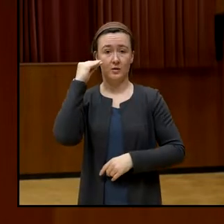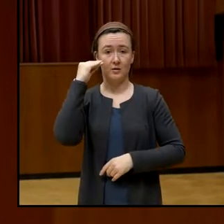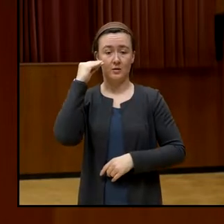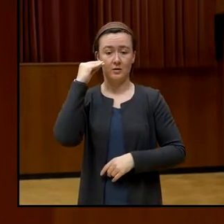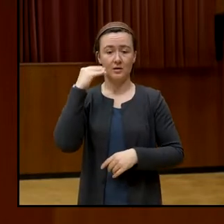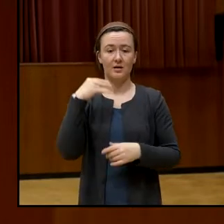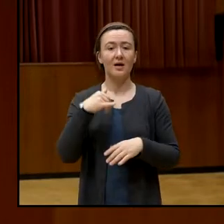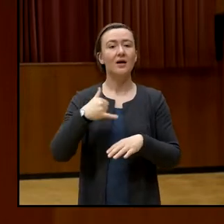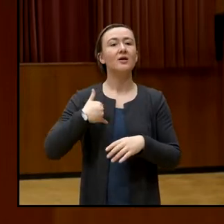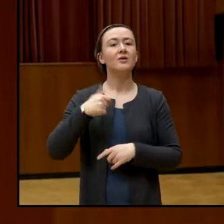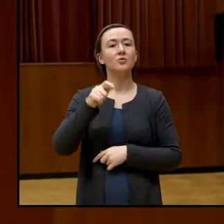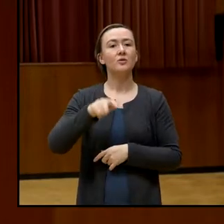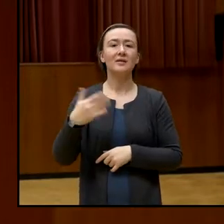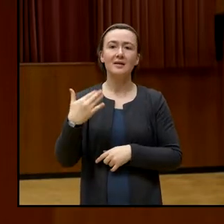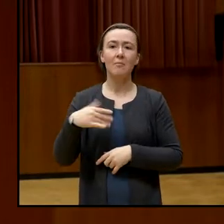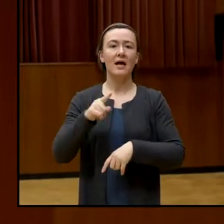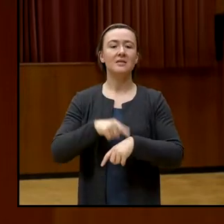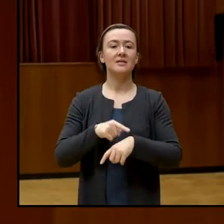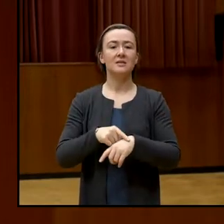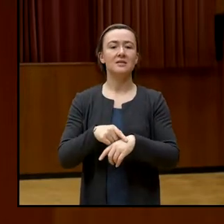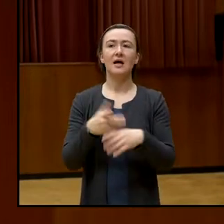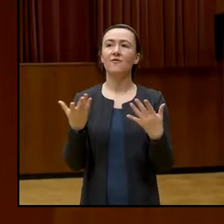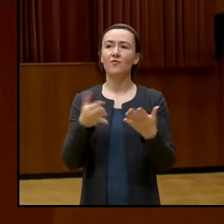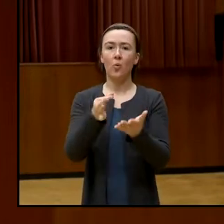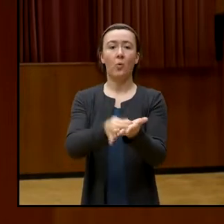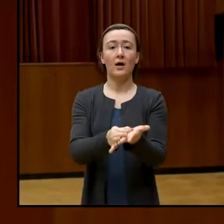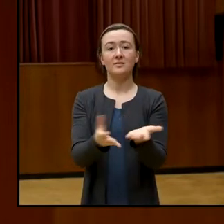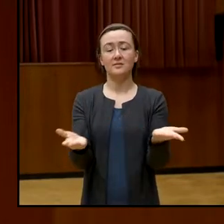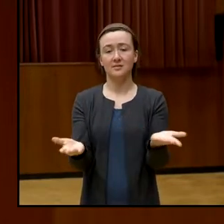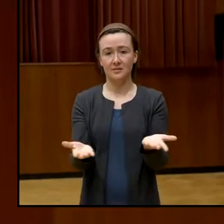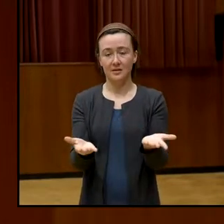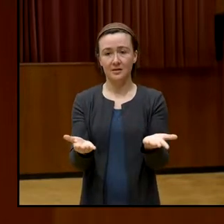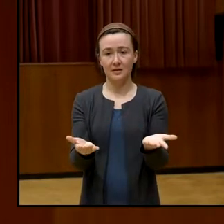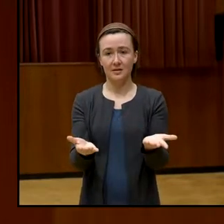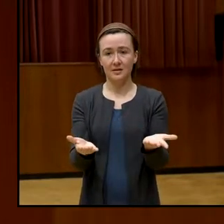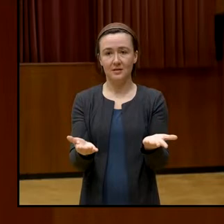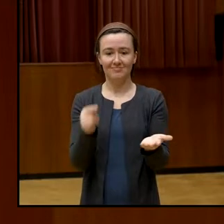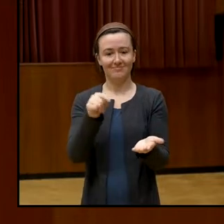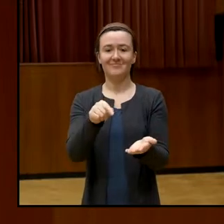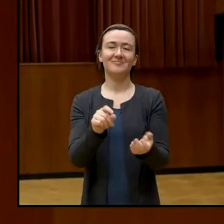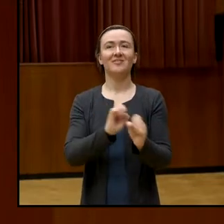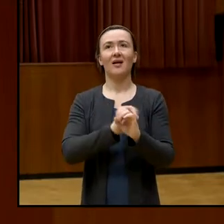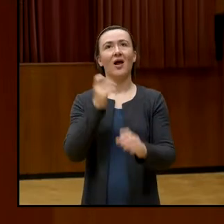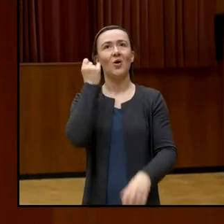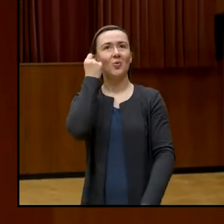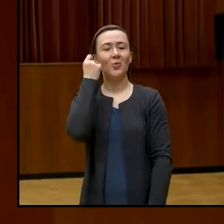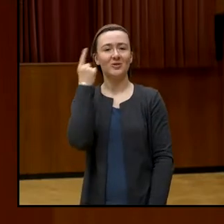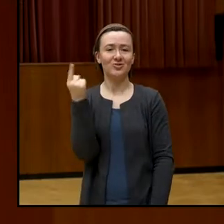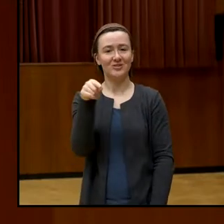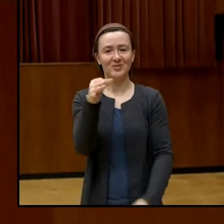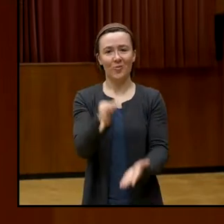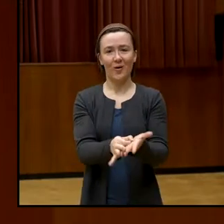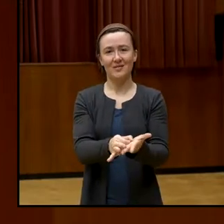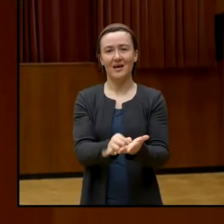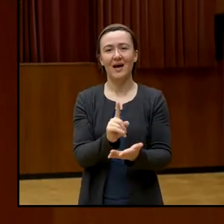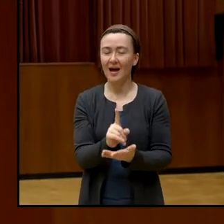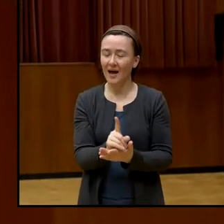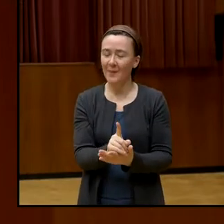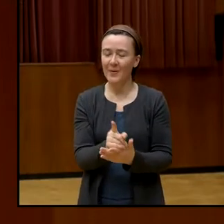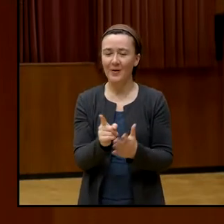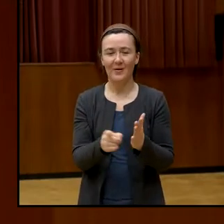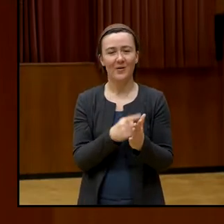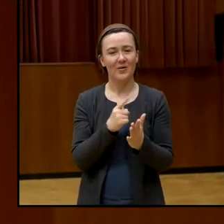meiste Zeit verbringen, wäre natürlich irgendwo quasi aufgelegt, das wäre so ein Ort, aber da abert es oft an